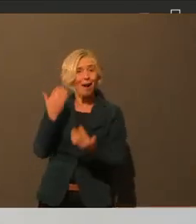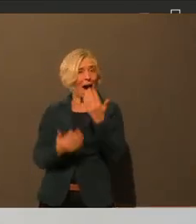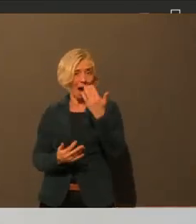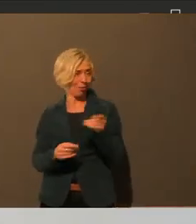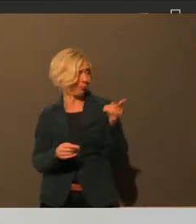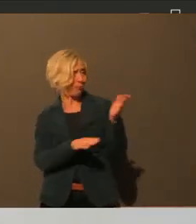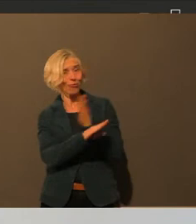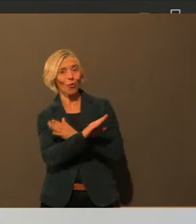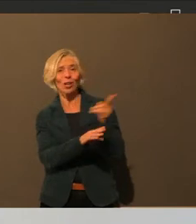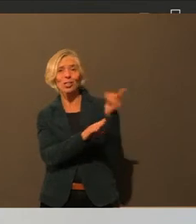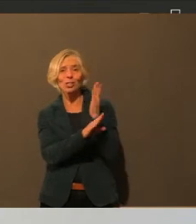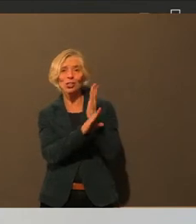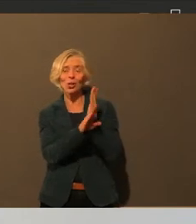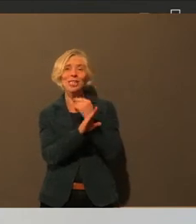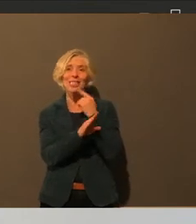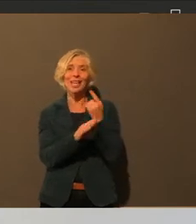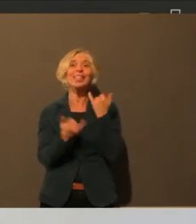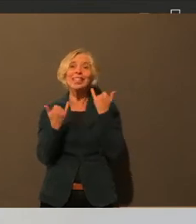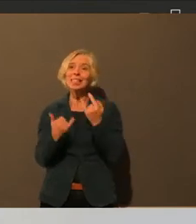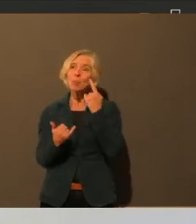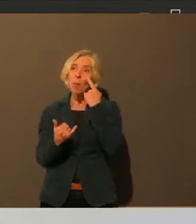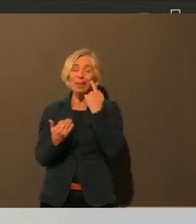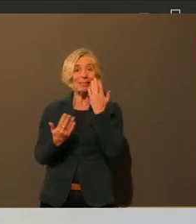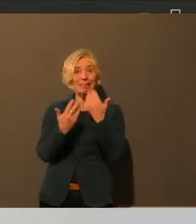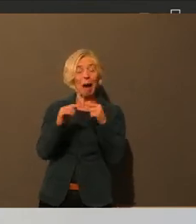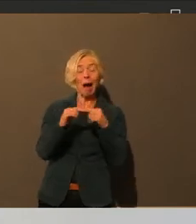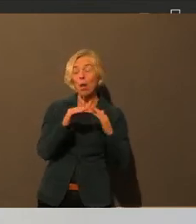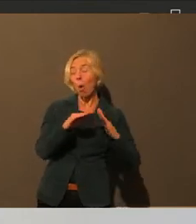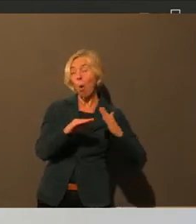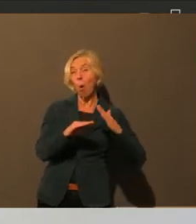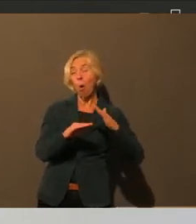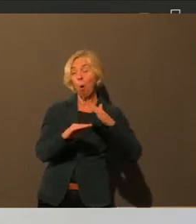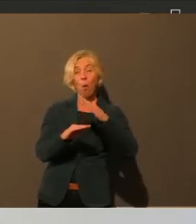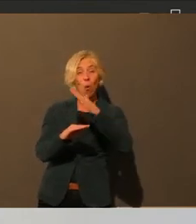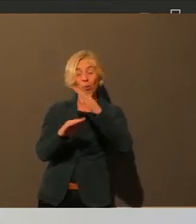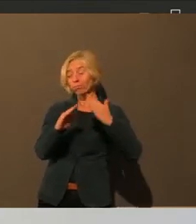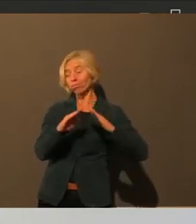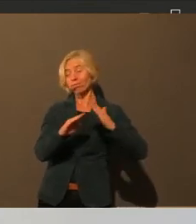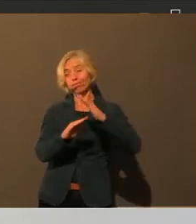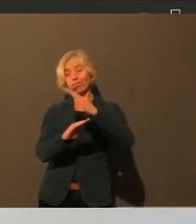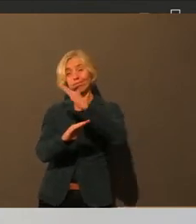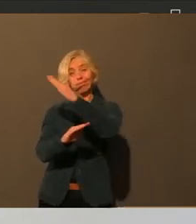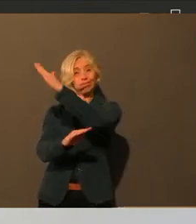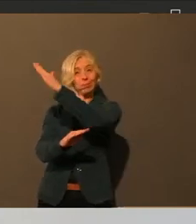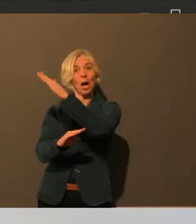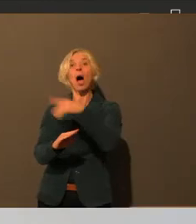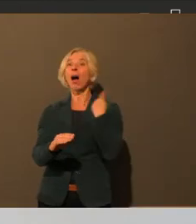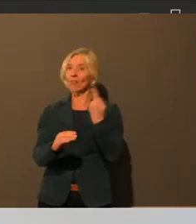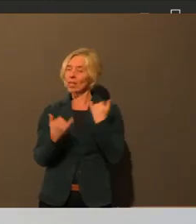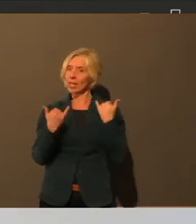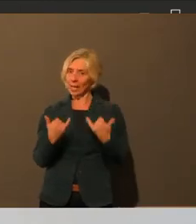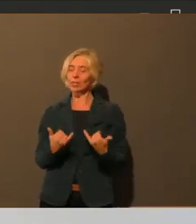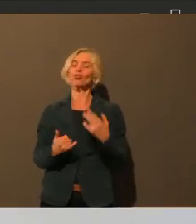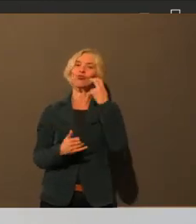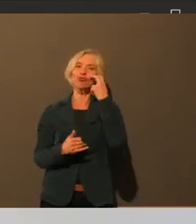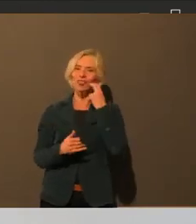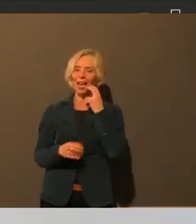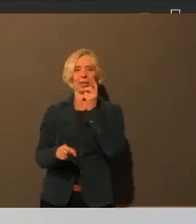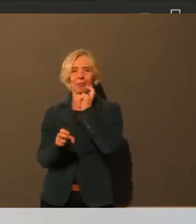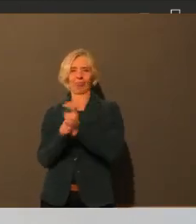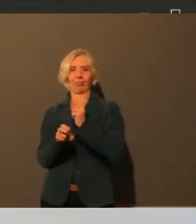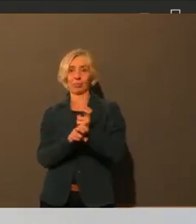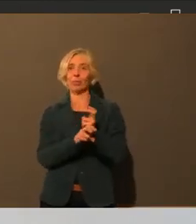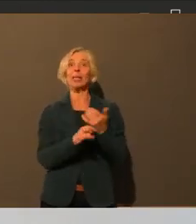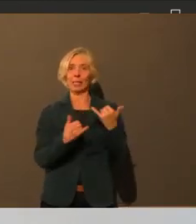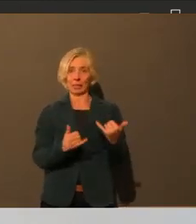Ausdruck gebracht, gehen wir auf einen relativ starken Vollzug inzwischen über. Wir haben auch die Kräfte des Ordnungsdienstes nahezu